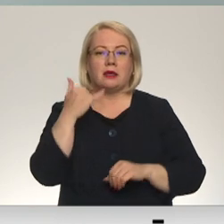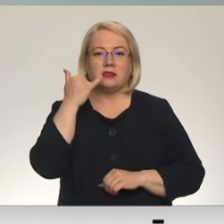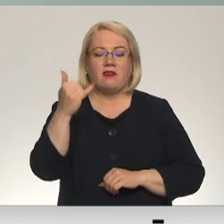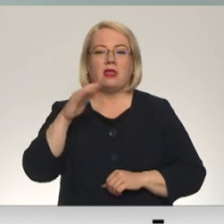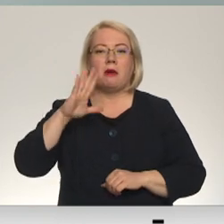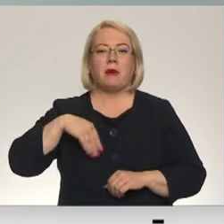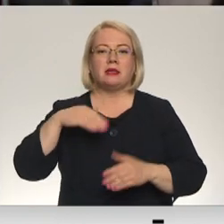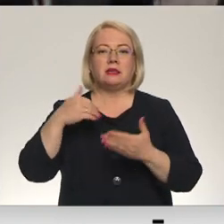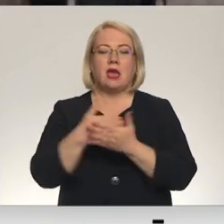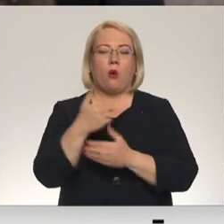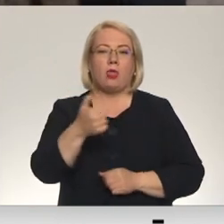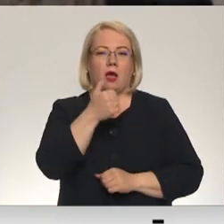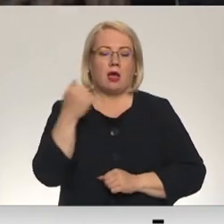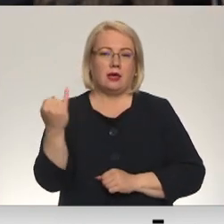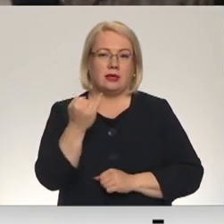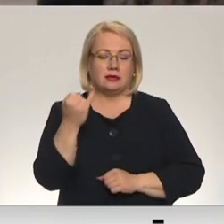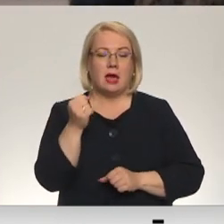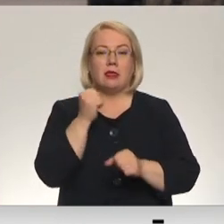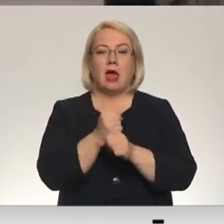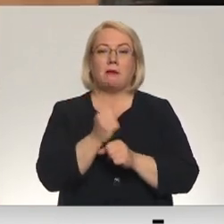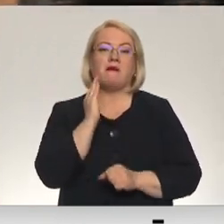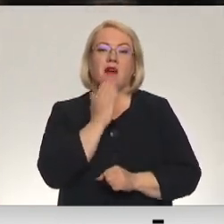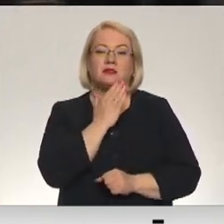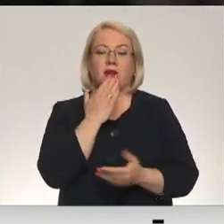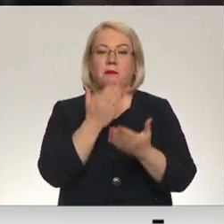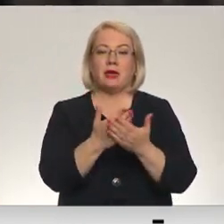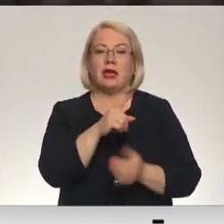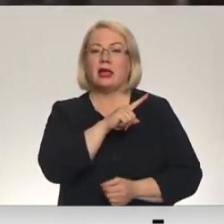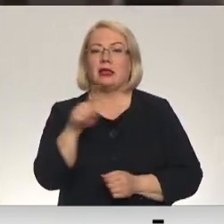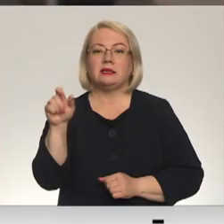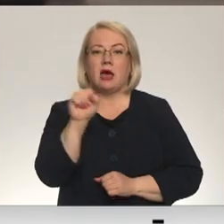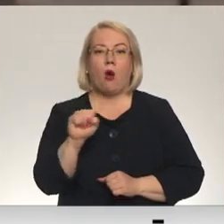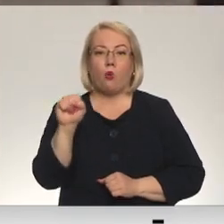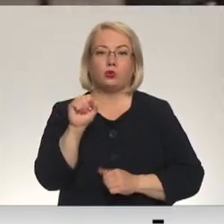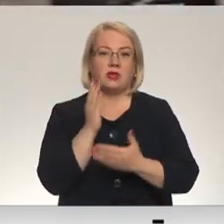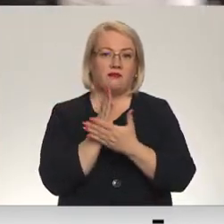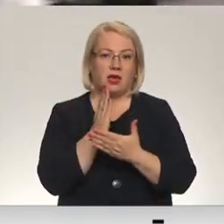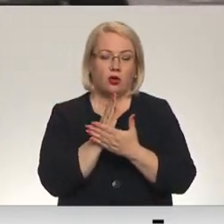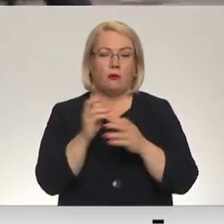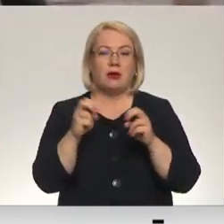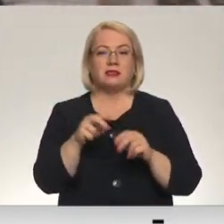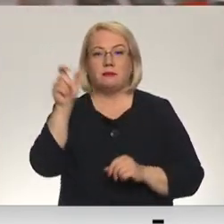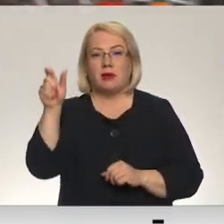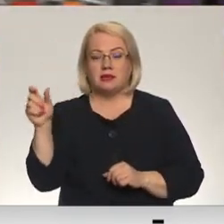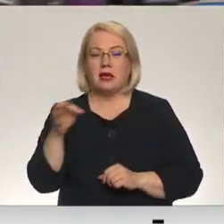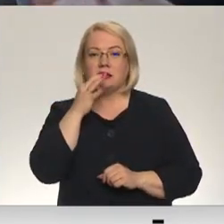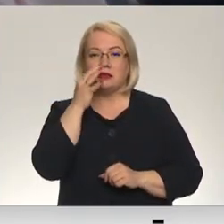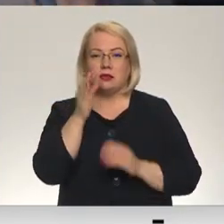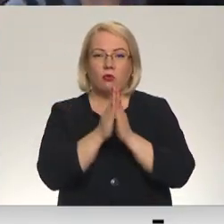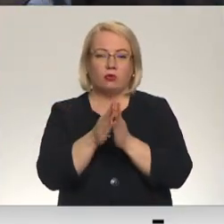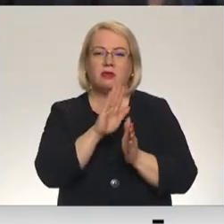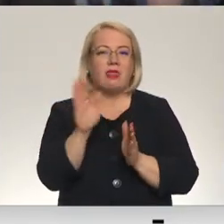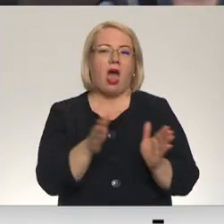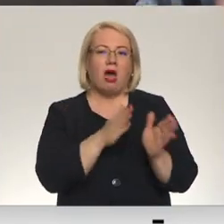jaunā gada, interesējās. Lai gan darbam vasarā var pieteikties vēl līdz pat augusta vidum, speciālisti aicina to neatlikt uz